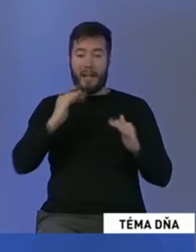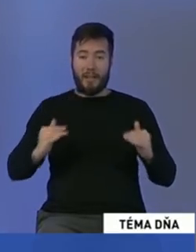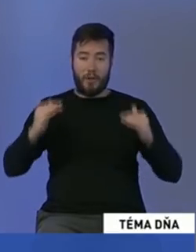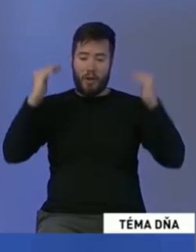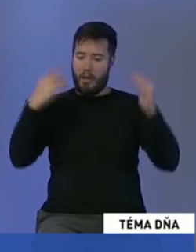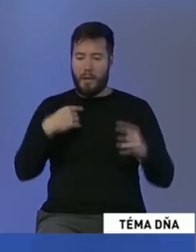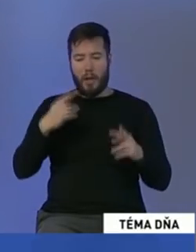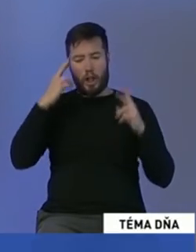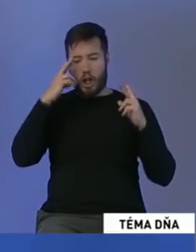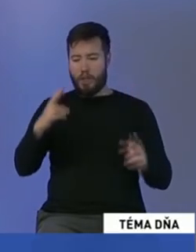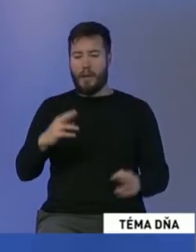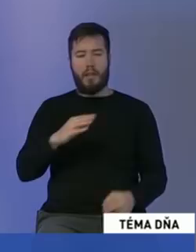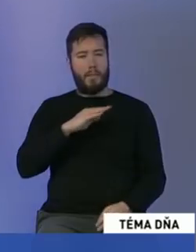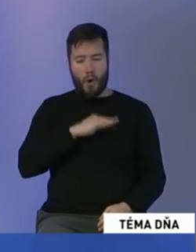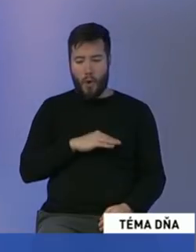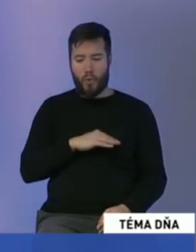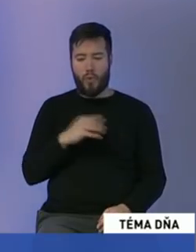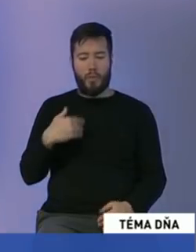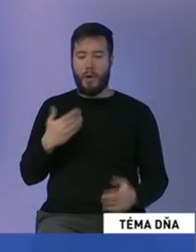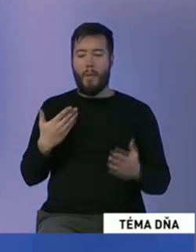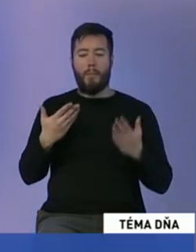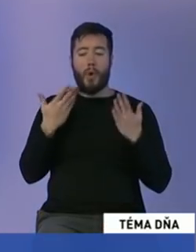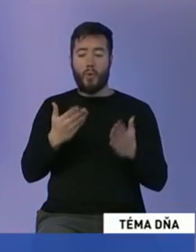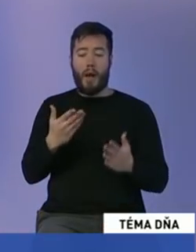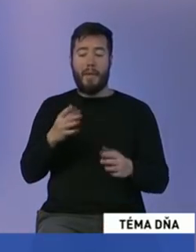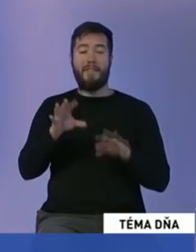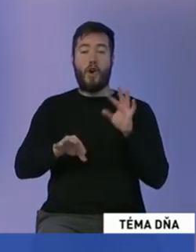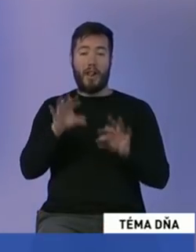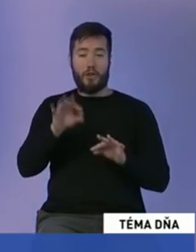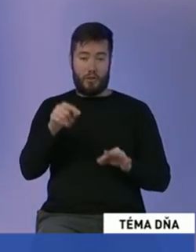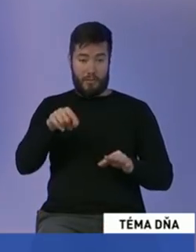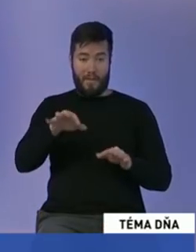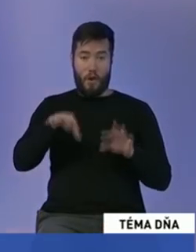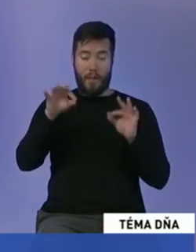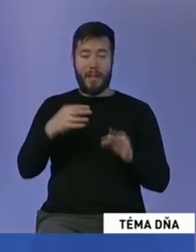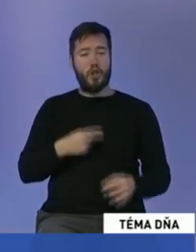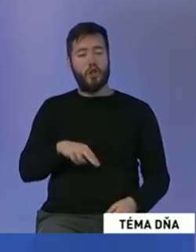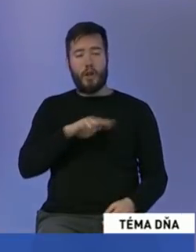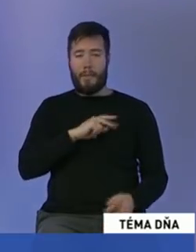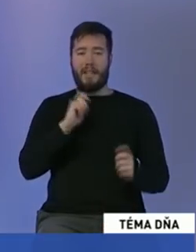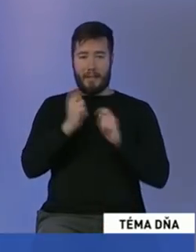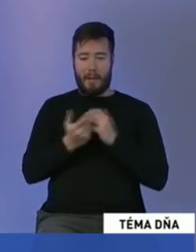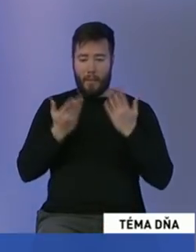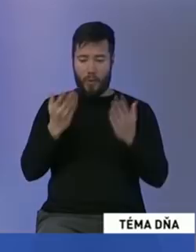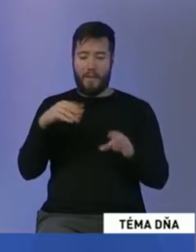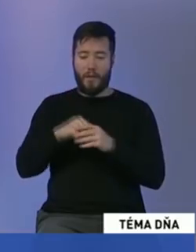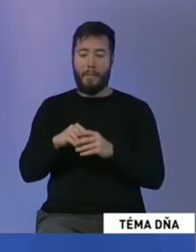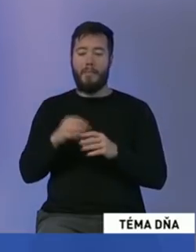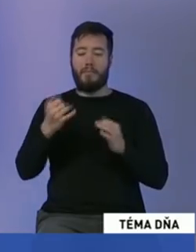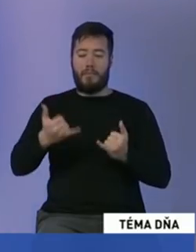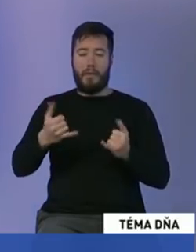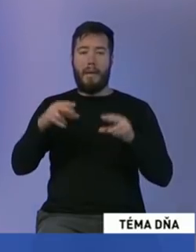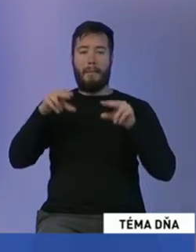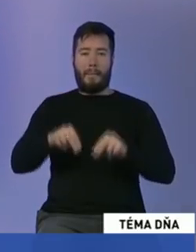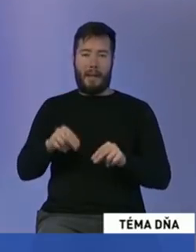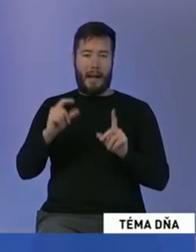A my ponúkame voličom v týchto voľbách zodpovednú zmenu na čele s súčasným premiérom Petrom Pellegrinim. A ja by